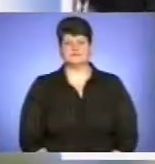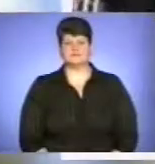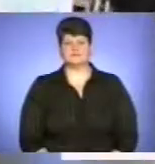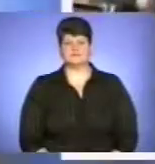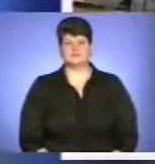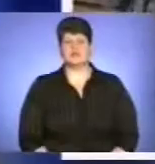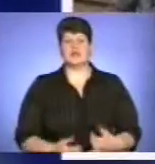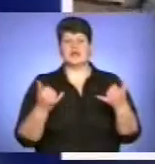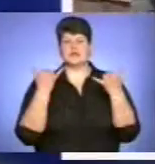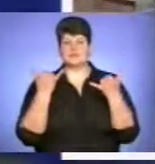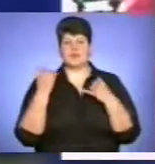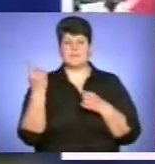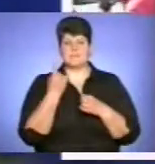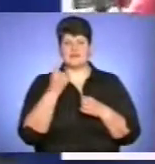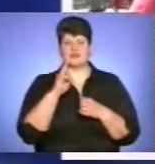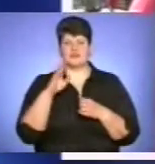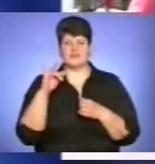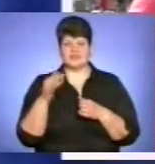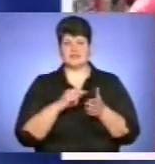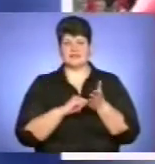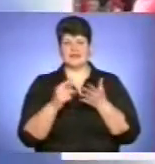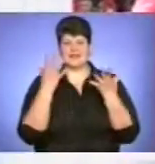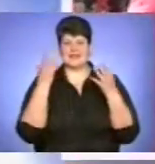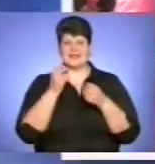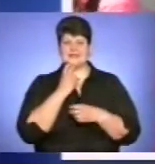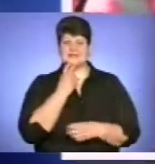Сьогодні, 1 квітня, відзначають День сміху.